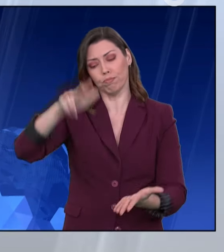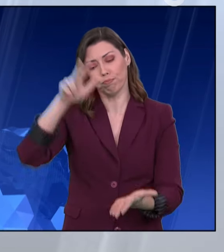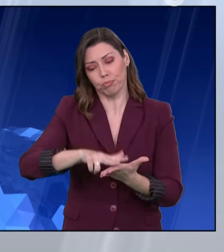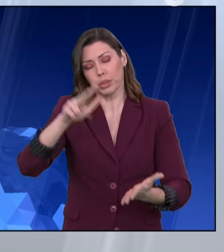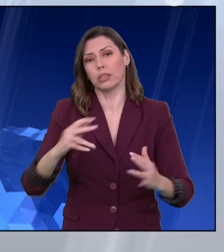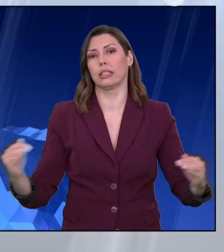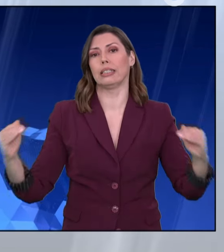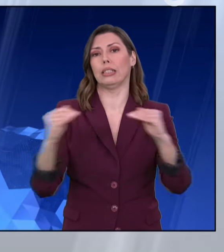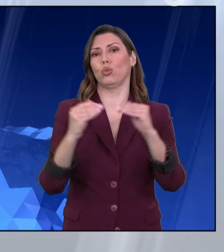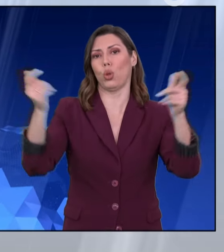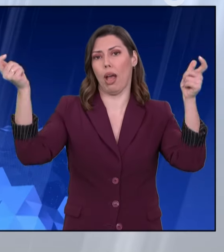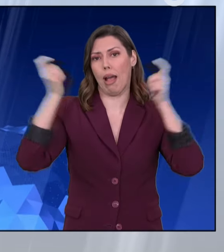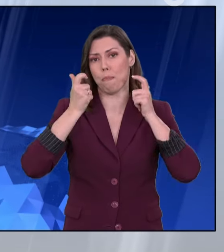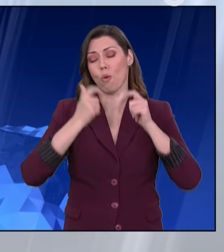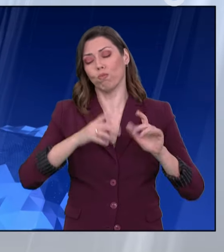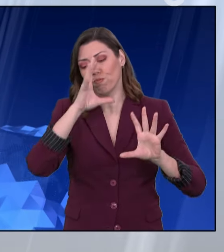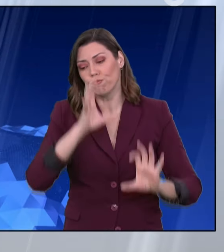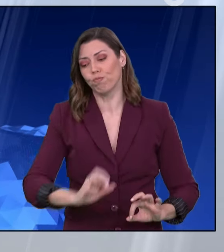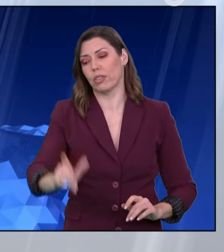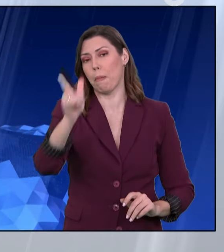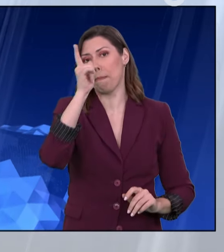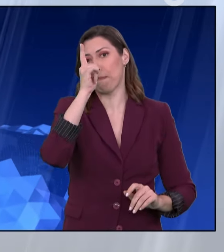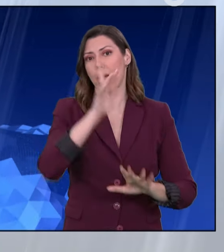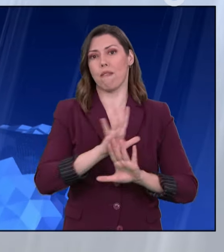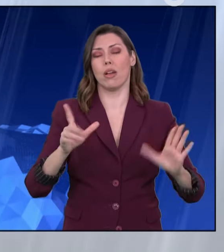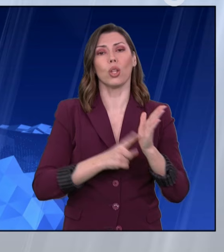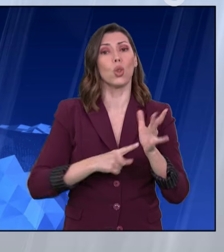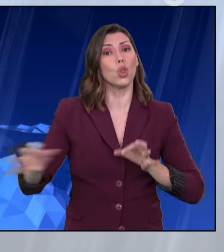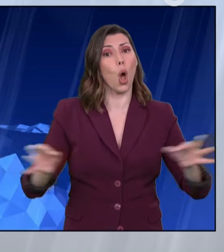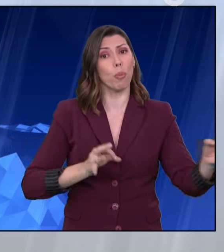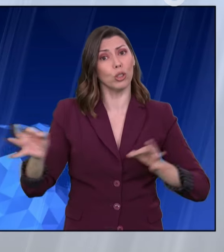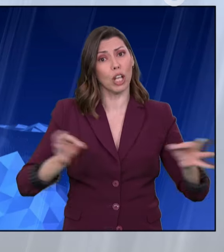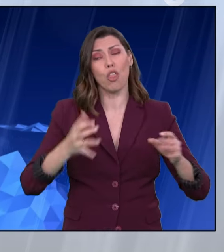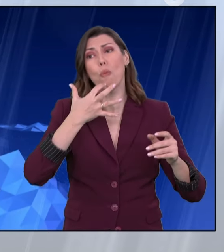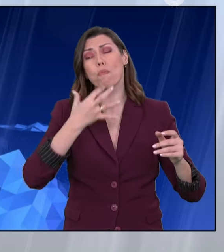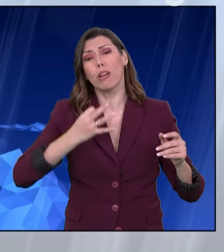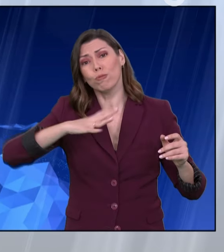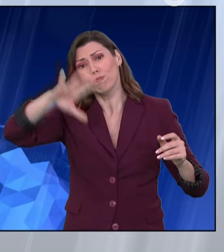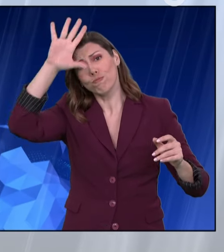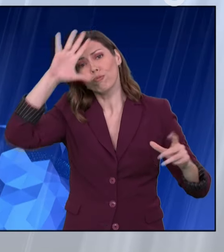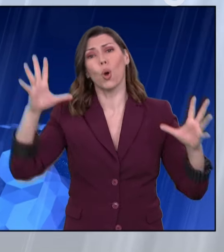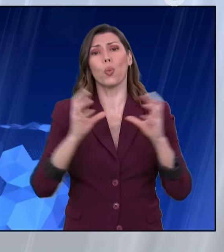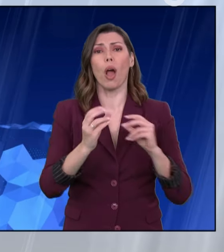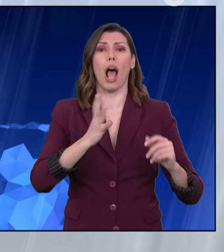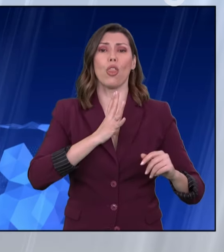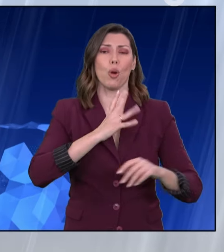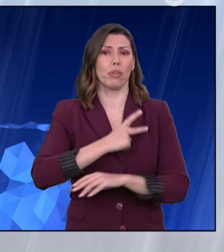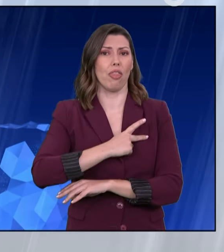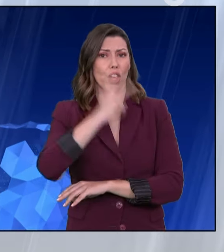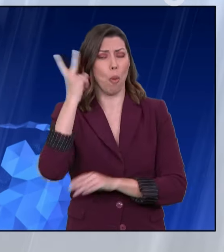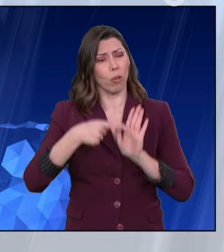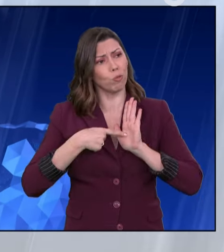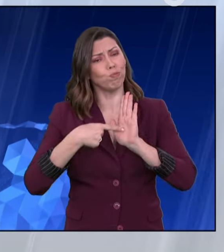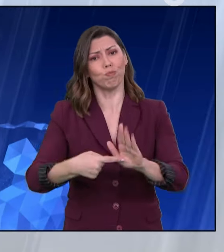περήφανοι γιατί το νομοσχέδιο που ψηφίσαμε αποτελεί ορόσημο για τα ανθρώπινα δικαιώματα και αντικατοπτρίζει τη σημερινή Ελλάδα, μια προοδευτική